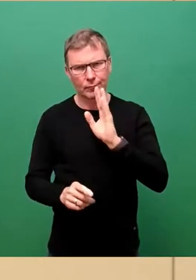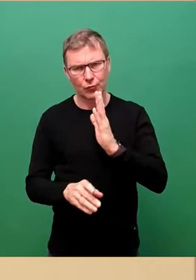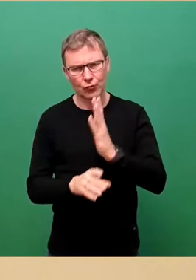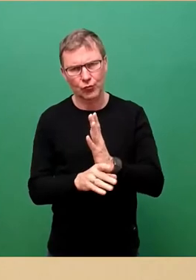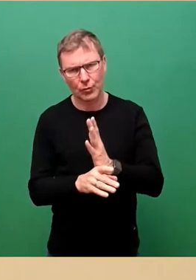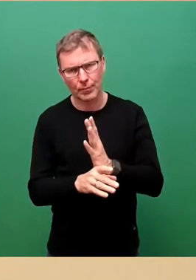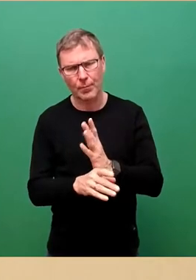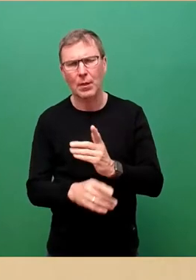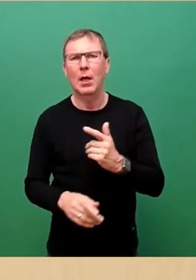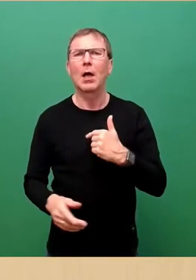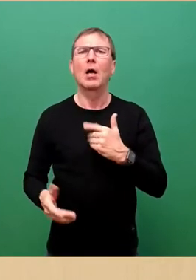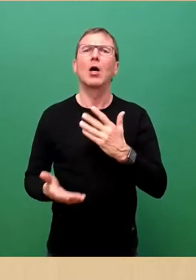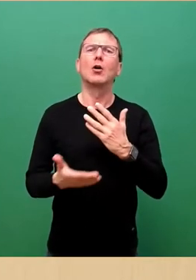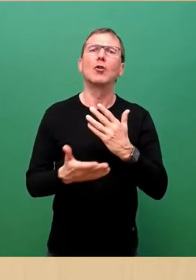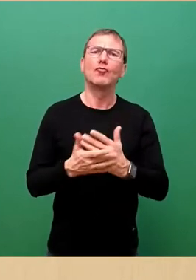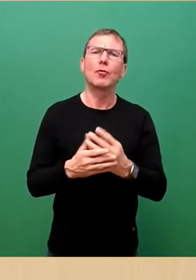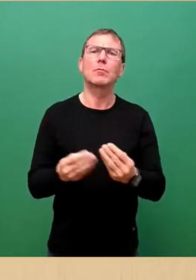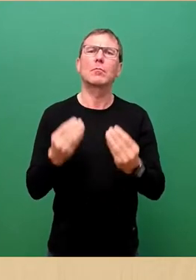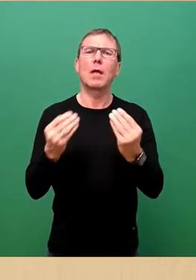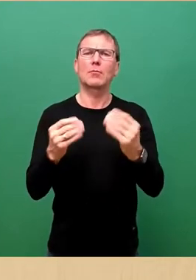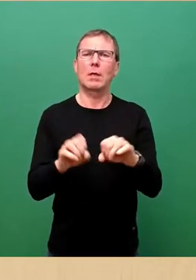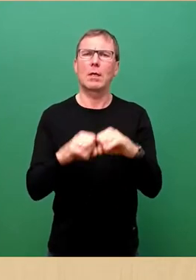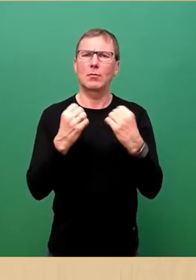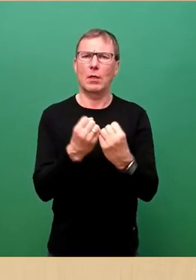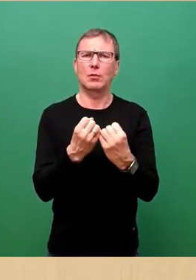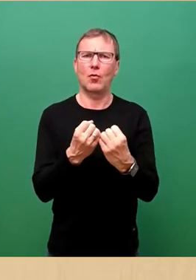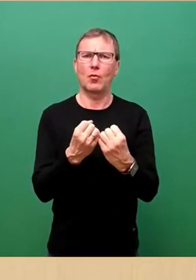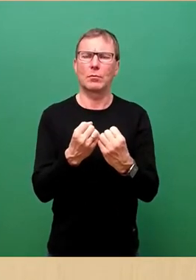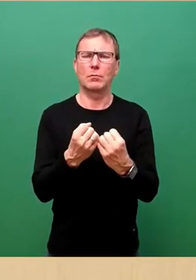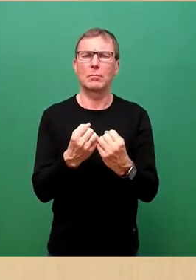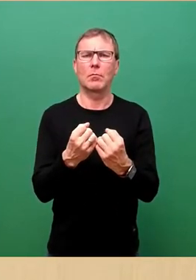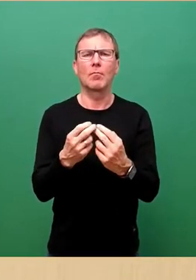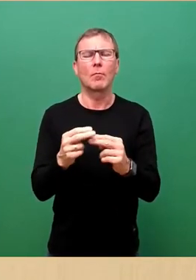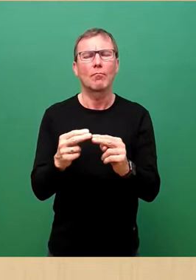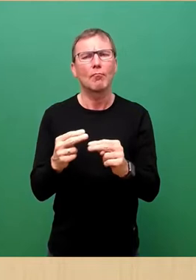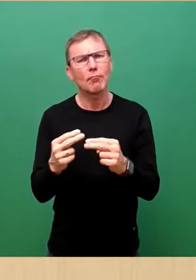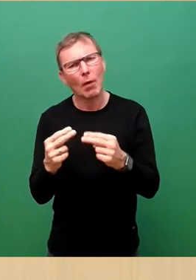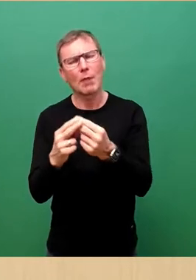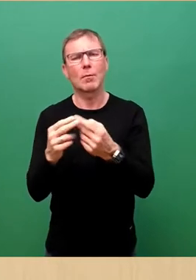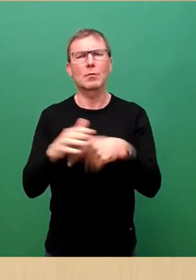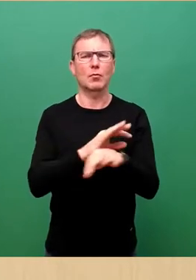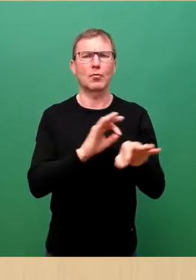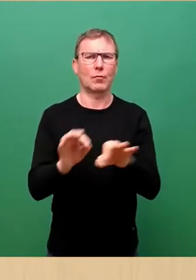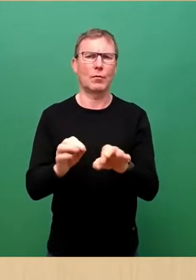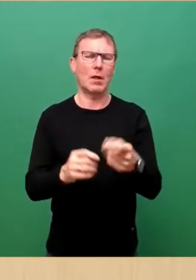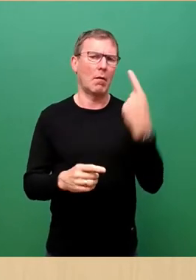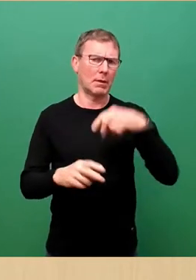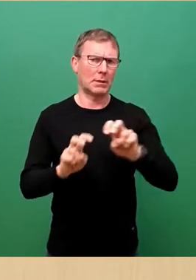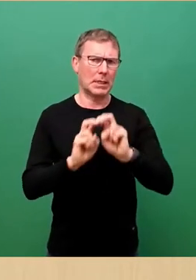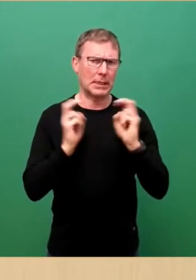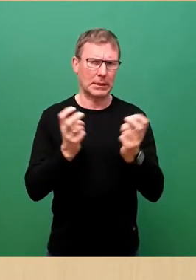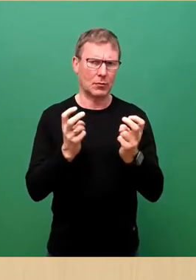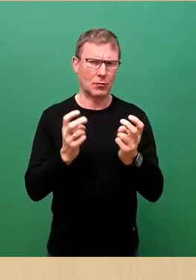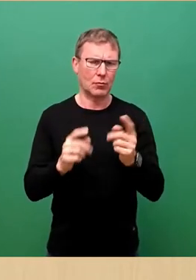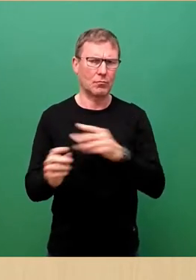habe auch nochmal auf der aktuellen Situation Anpassungen vorgenommen von der vergangenen Sitzung zu